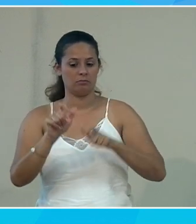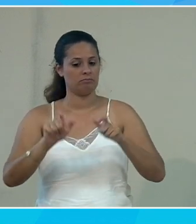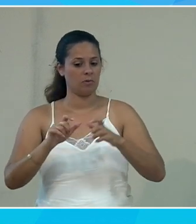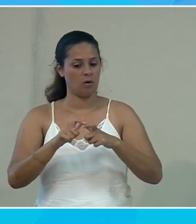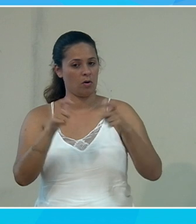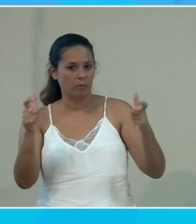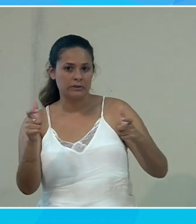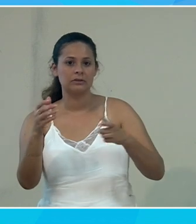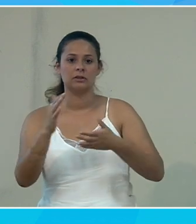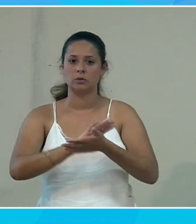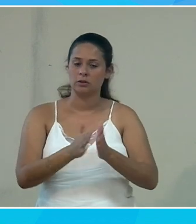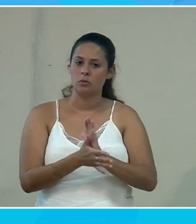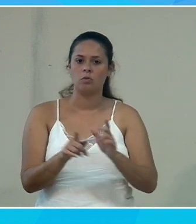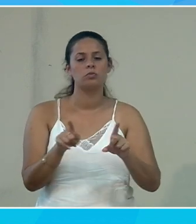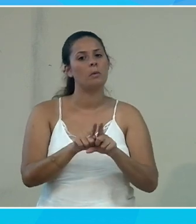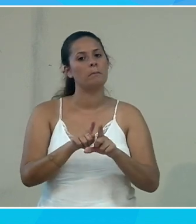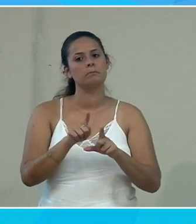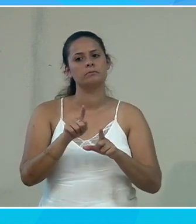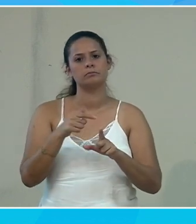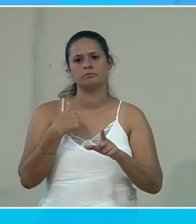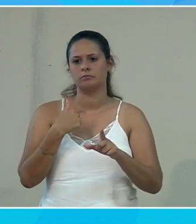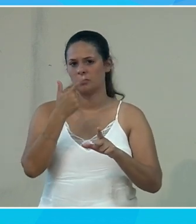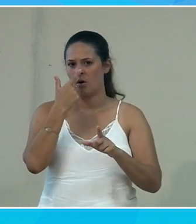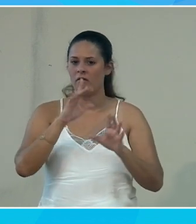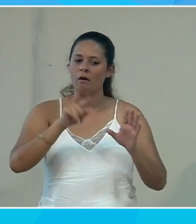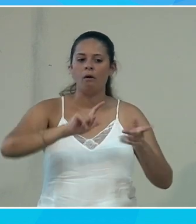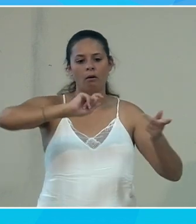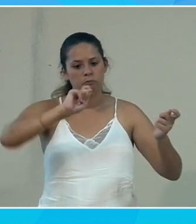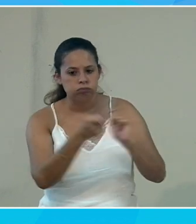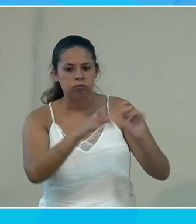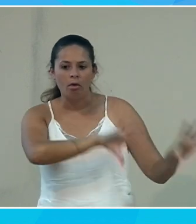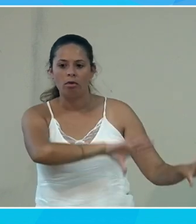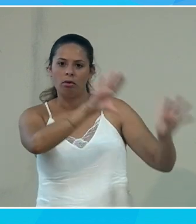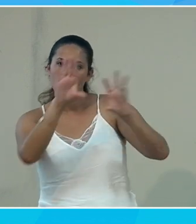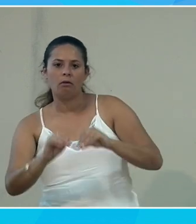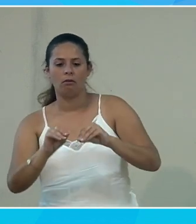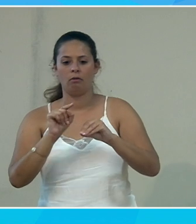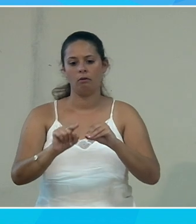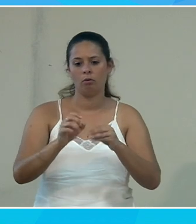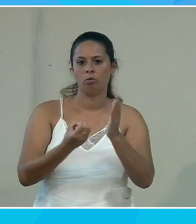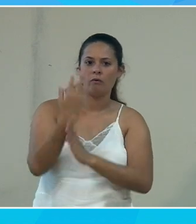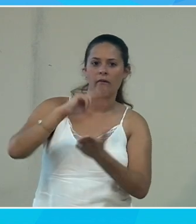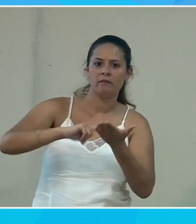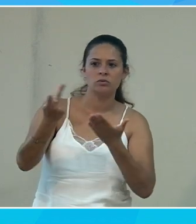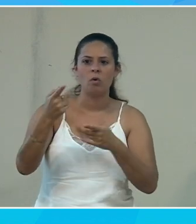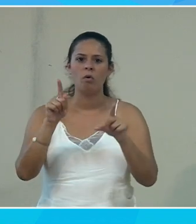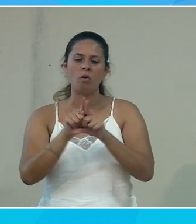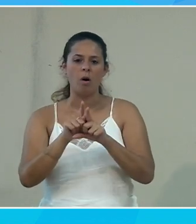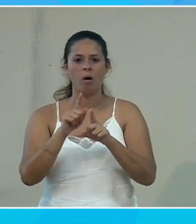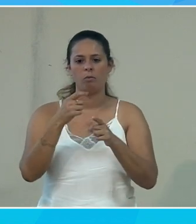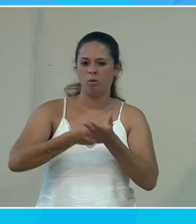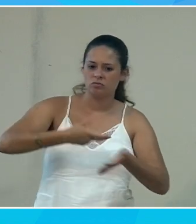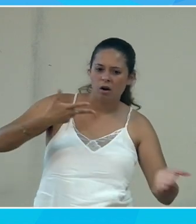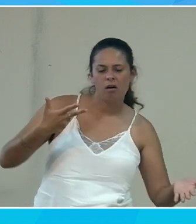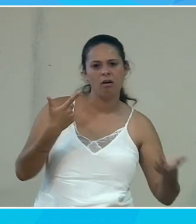associations de se dire à un moment donné il faut que je migre sur la nouvelle version parce que ma version elle est ancienne et donc c'est coûteux, ça demande du